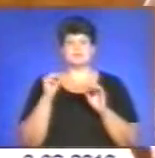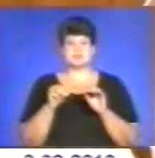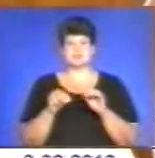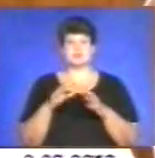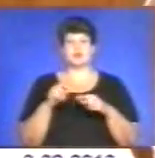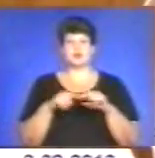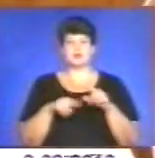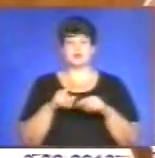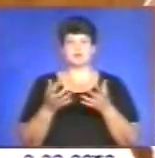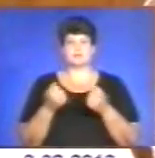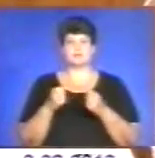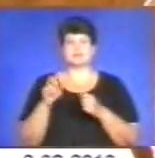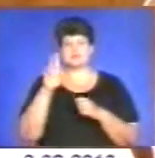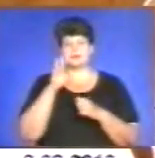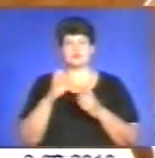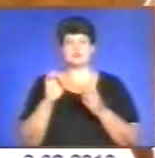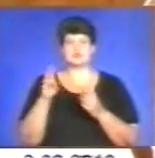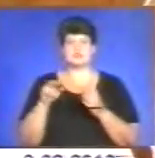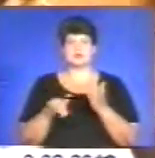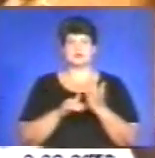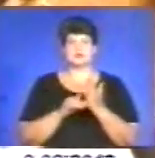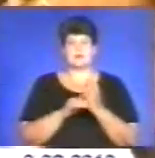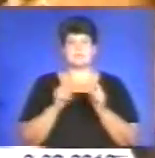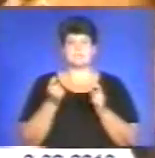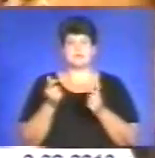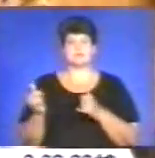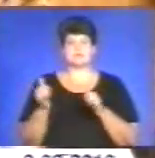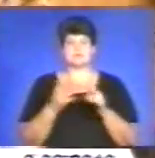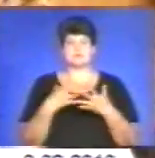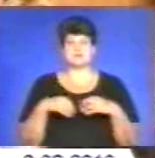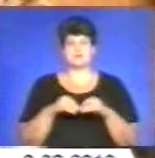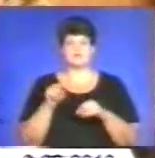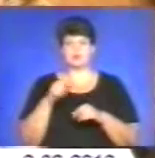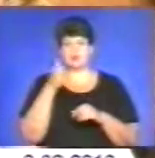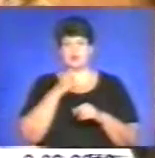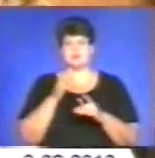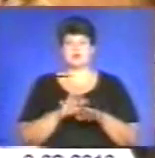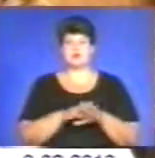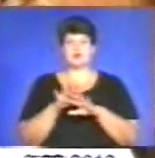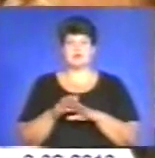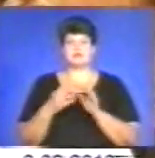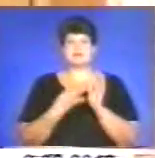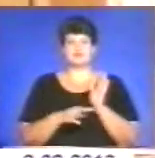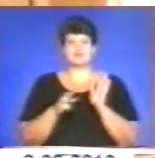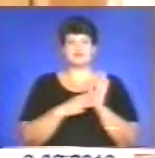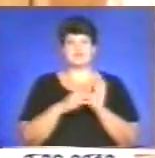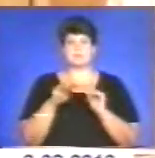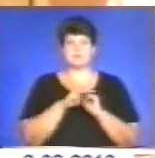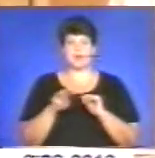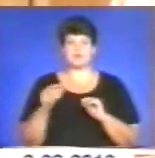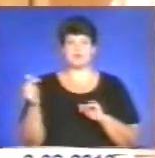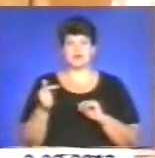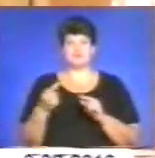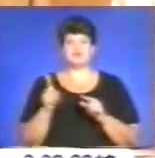отримують державну соціальну допомогу, як малозабезпечені сім'ї. Цьогоріч їм нарахували майже 98 мільйонів гривень,